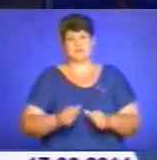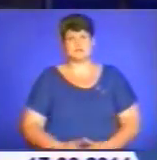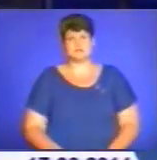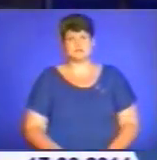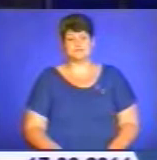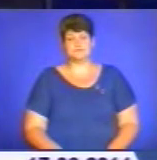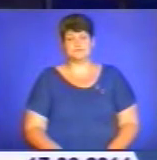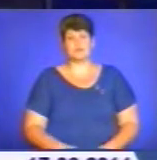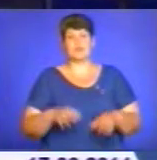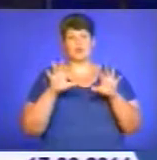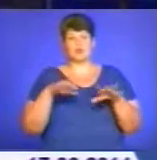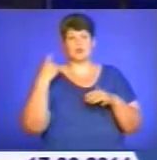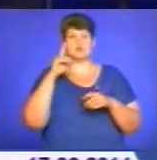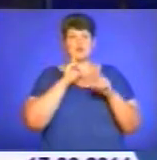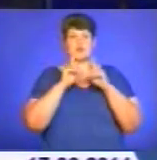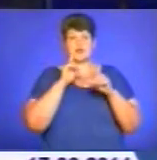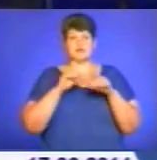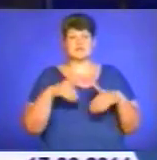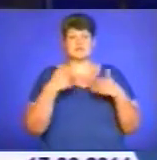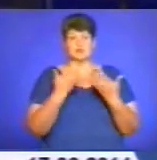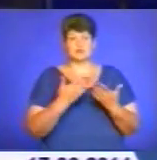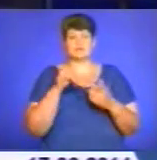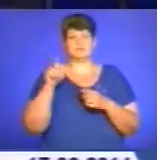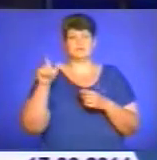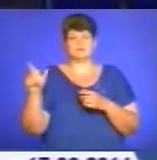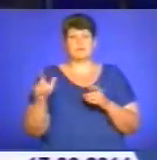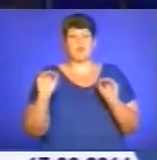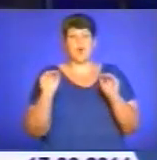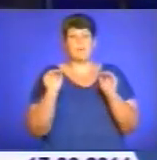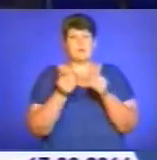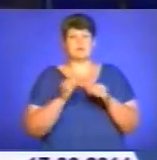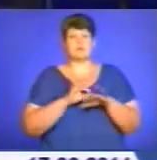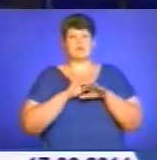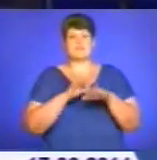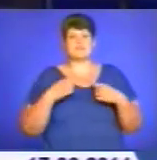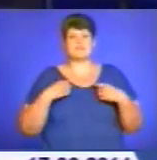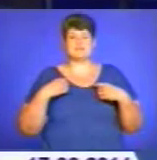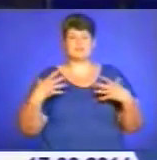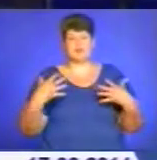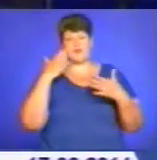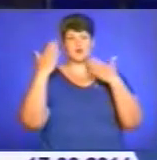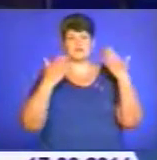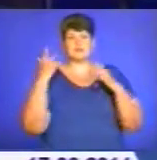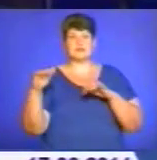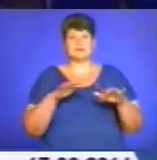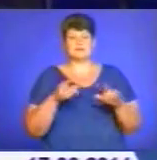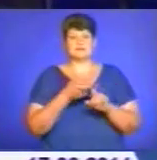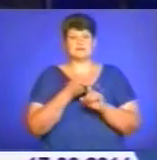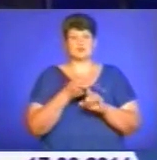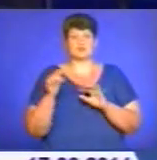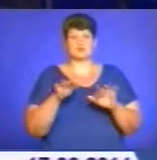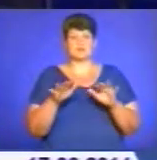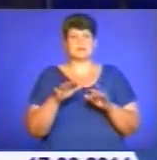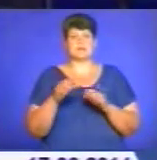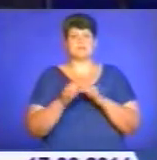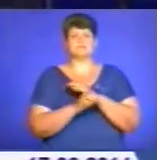Голова обласної ради Василь Хомінець звернувся до краян із закликом обмежити проведення в області святково-розважальних заходів у зв'язку з подіями на Сході України.